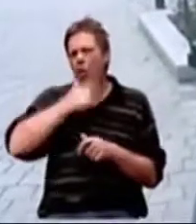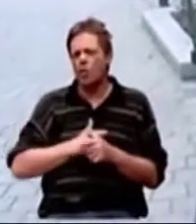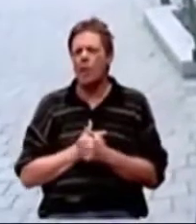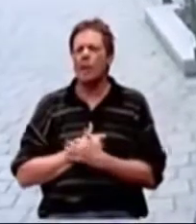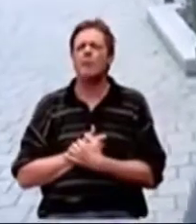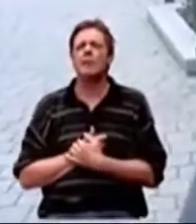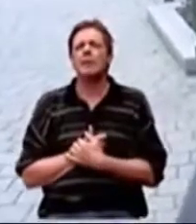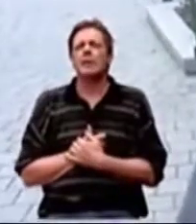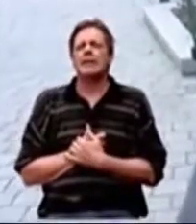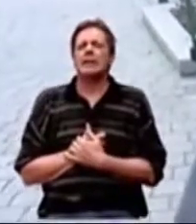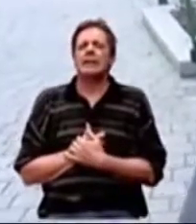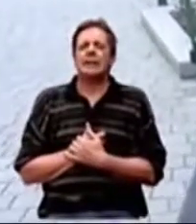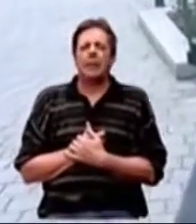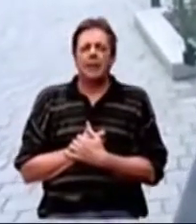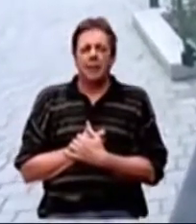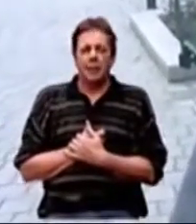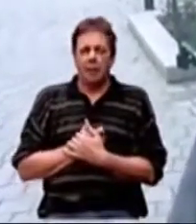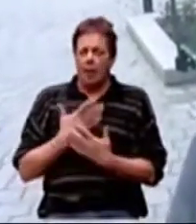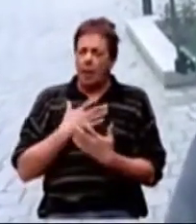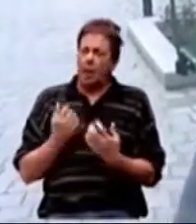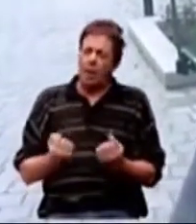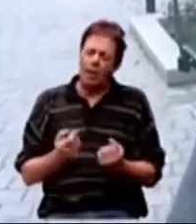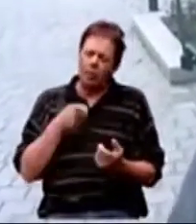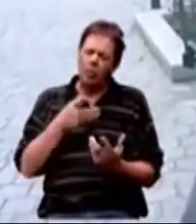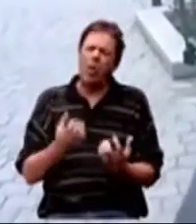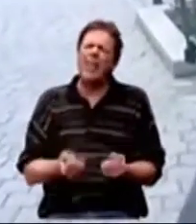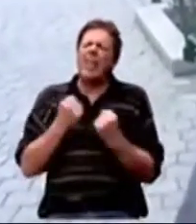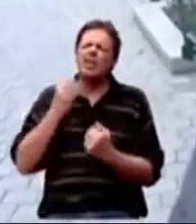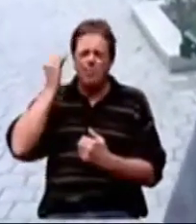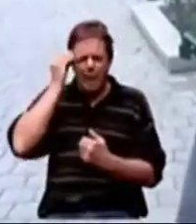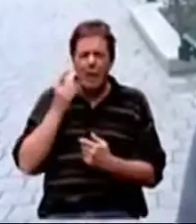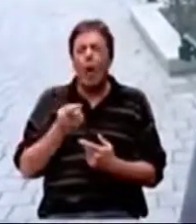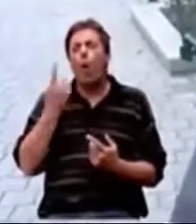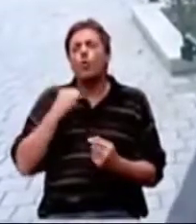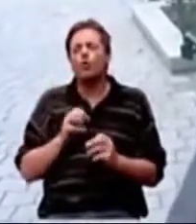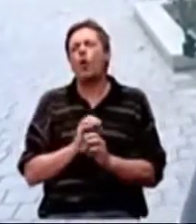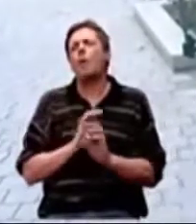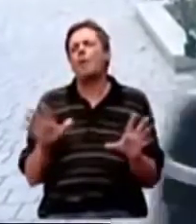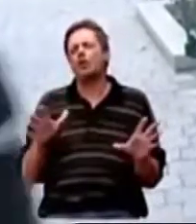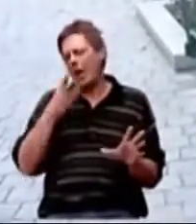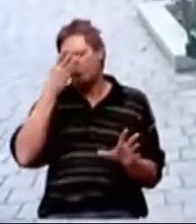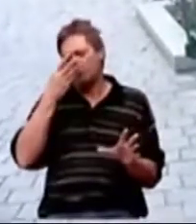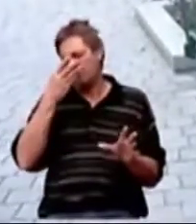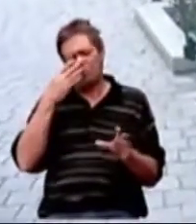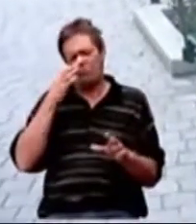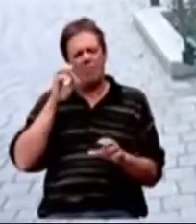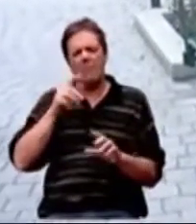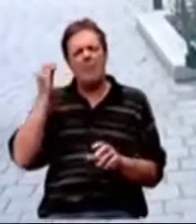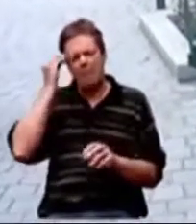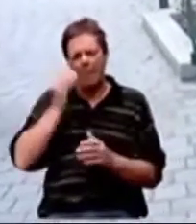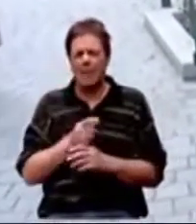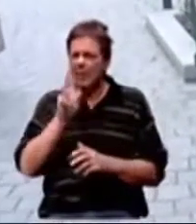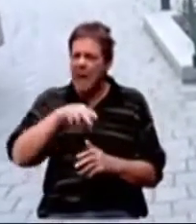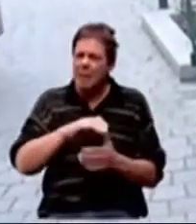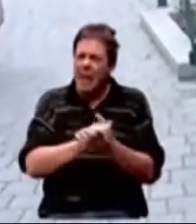koje teže pamte, odnosno ništa ne pamte, slabo pamte. Imate li možda nekog